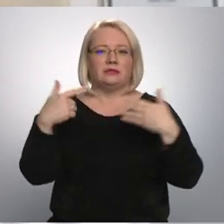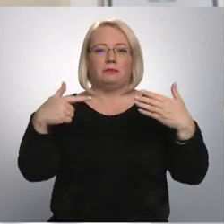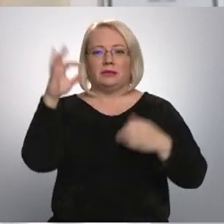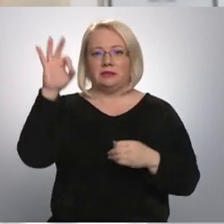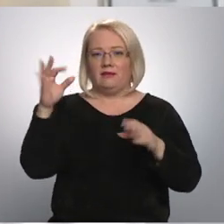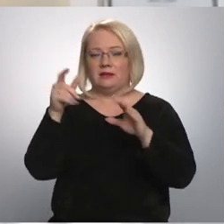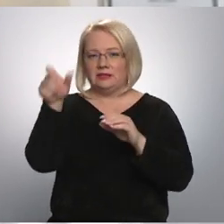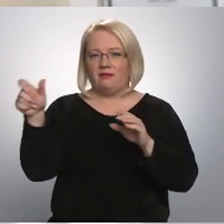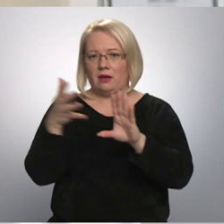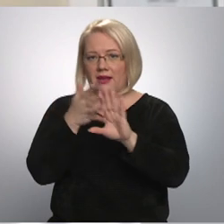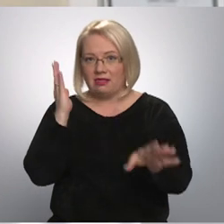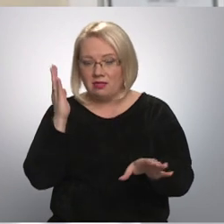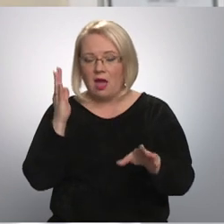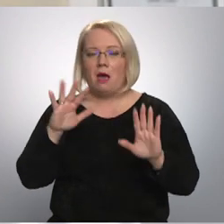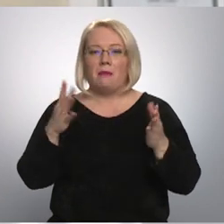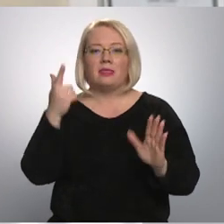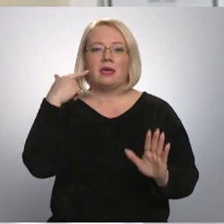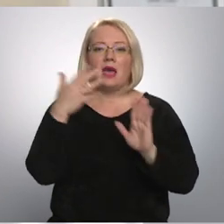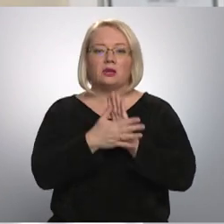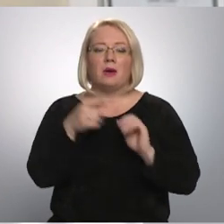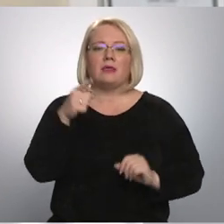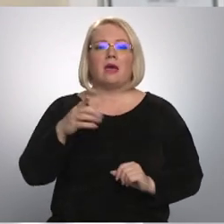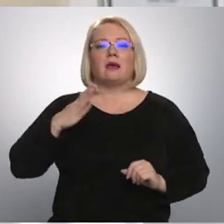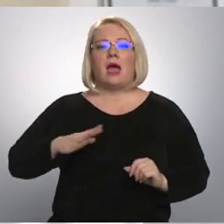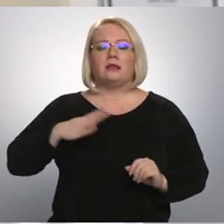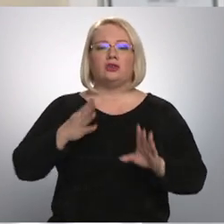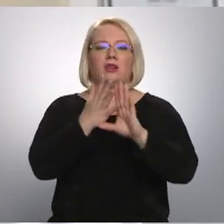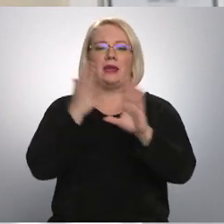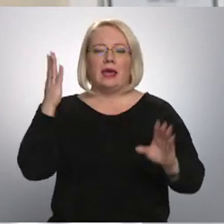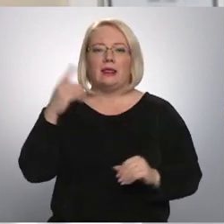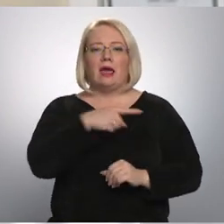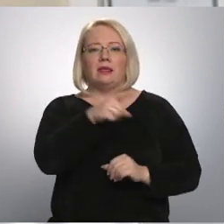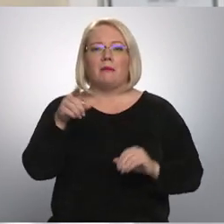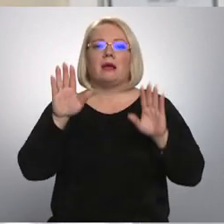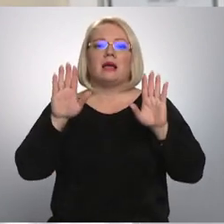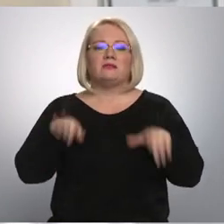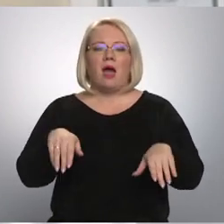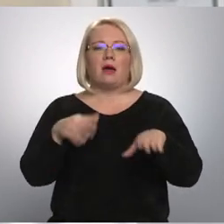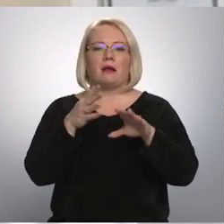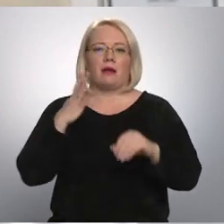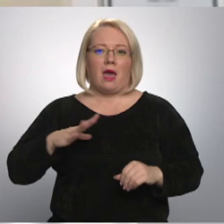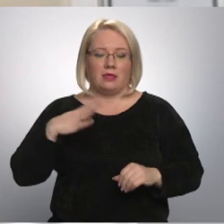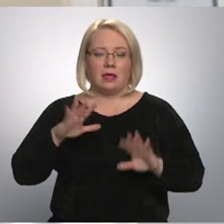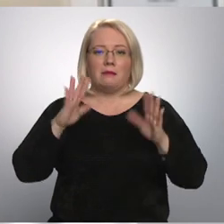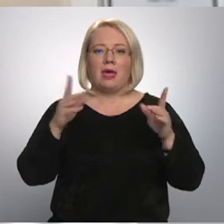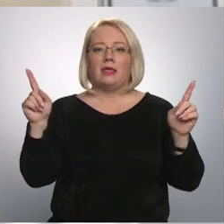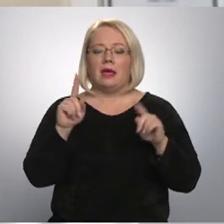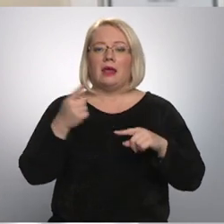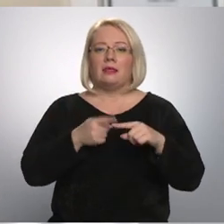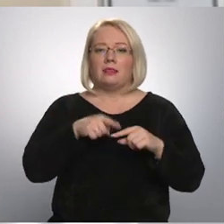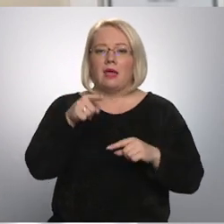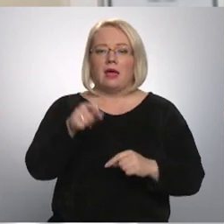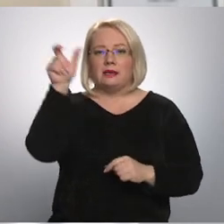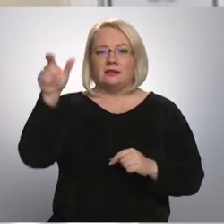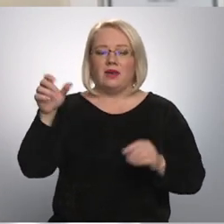Vienlaikas ir jāsaprot, šī ir gaidīšanas rinda tiem, kas var gaidīt. Bet ir tādi pacienti, kuras pat